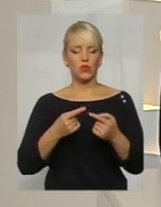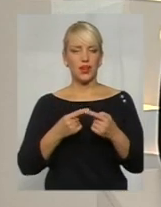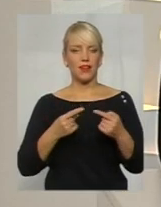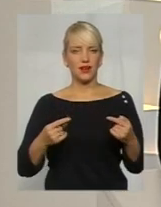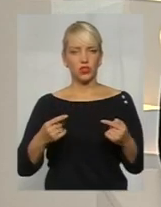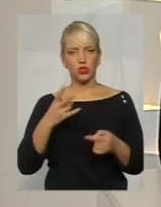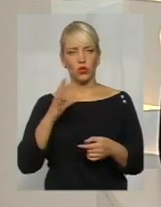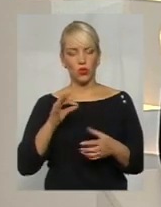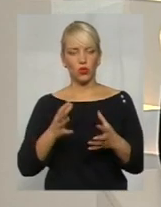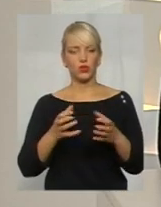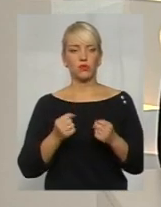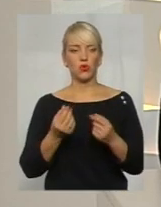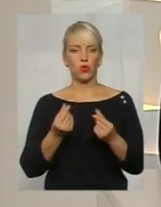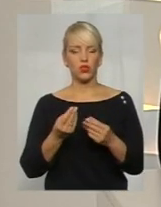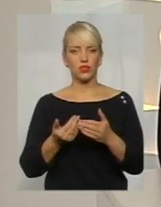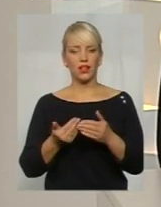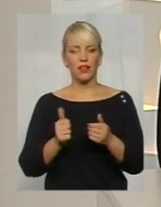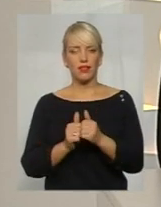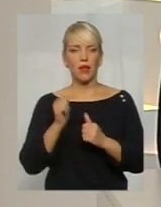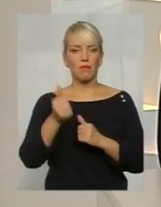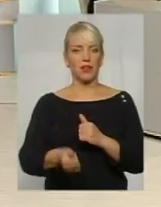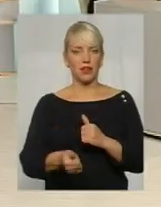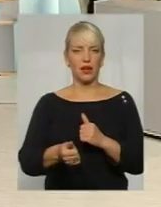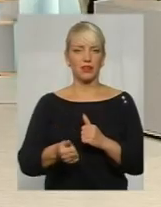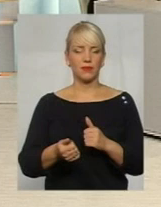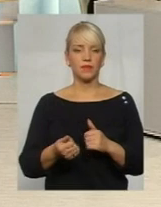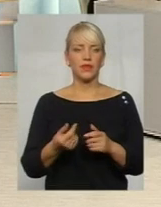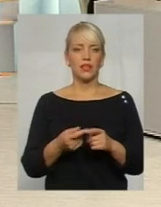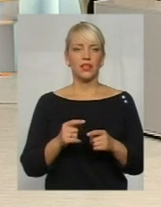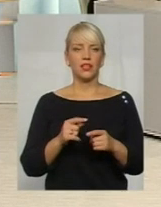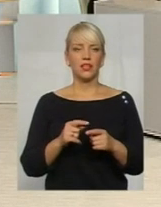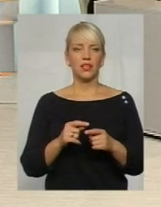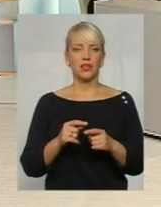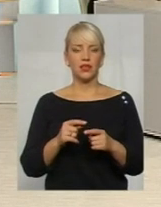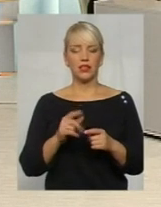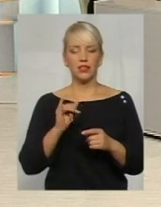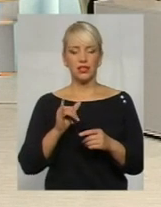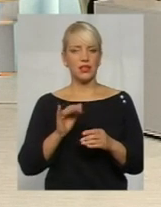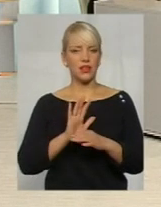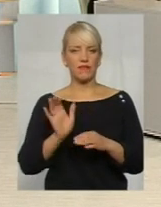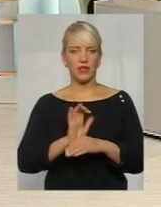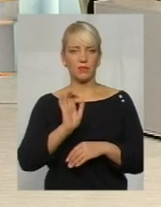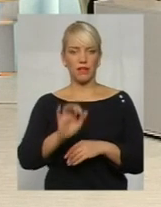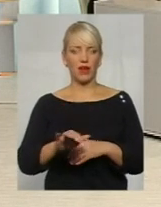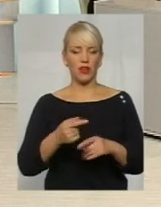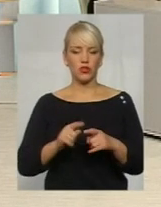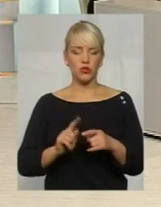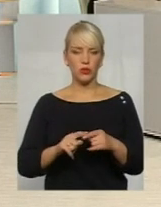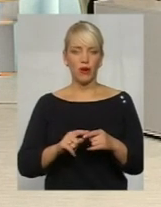але отримуючи кошти наперед проплату, не відправляють покупку. Або